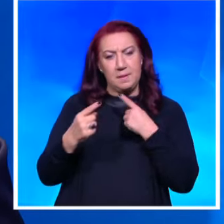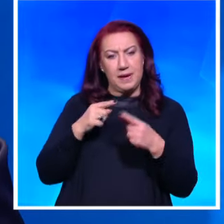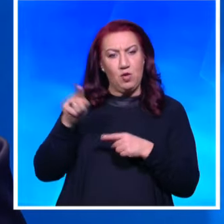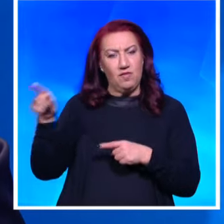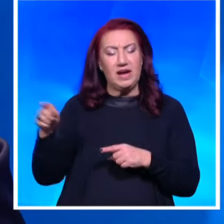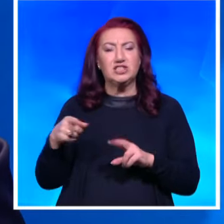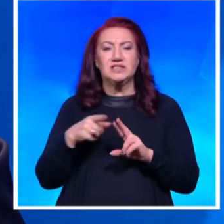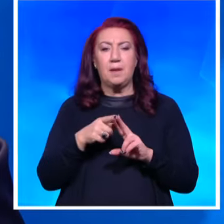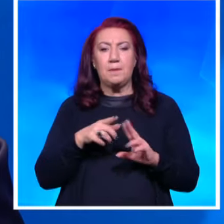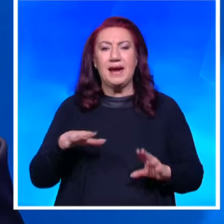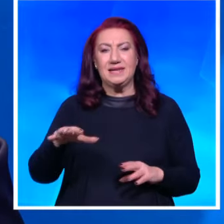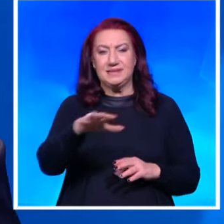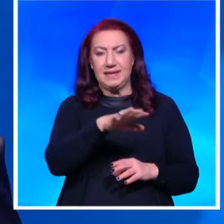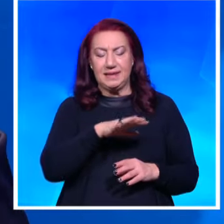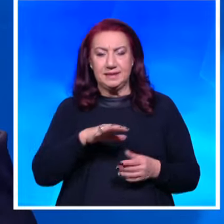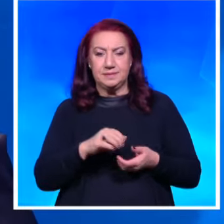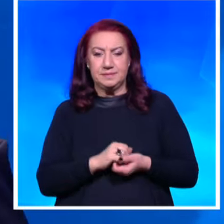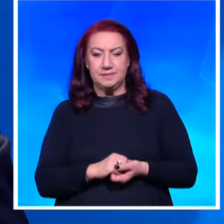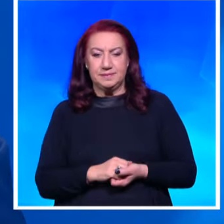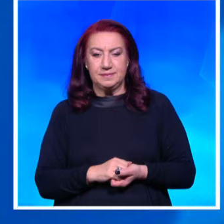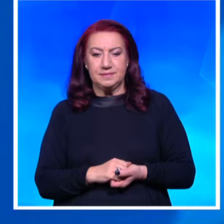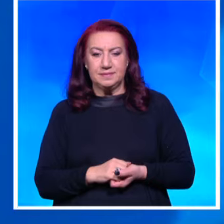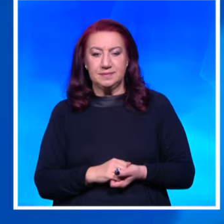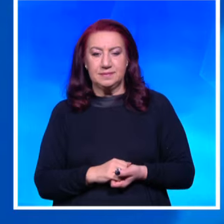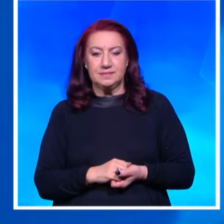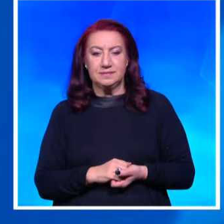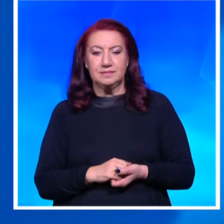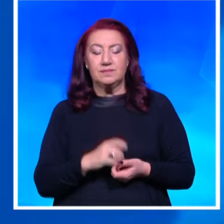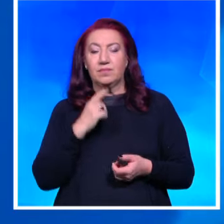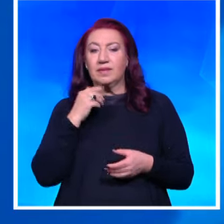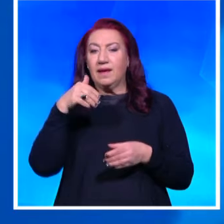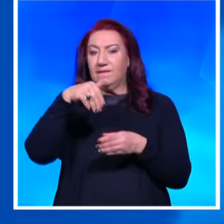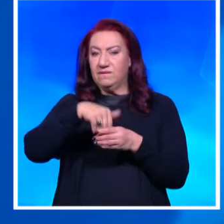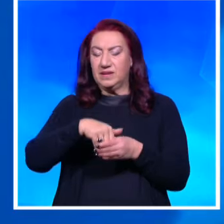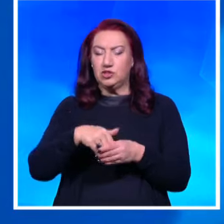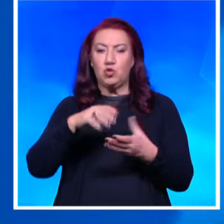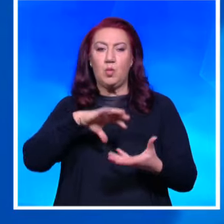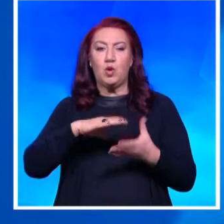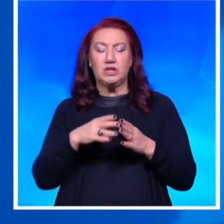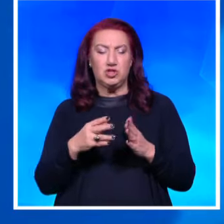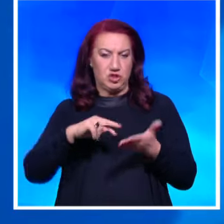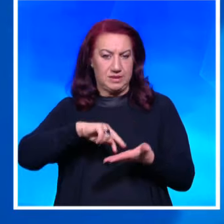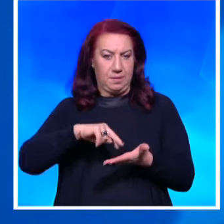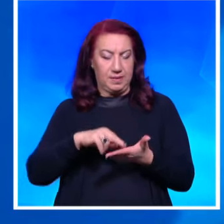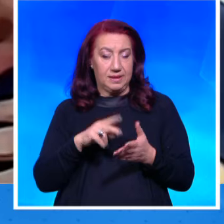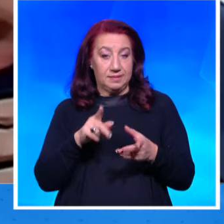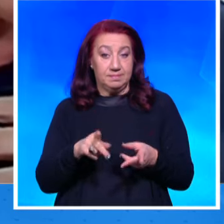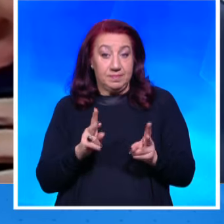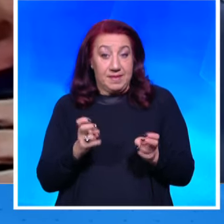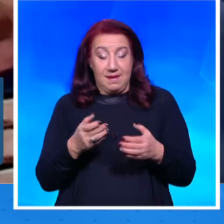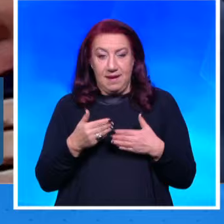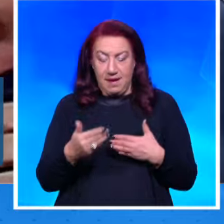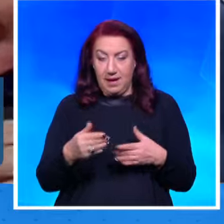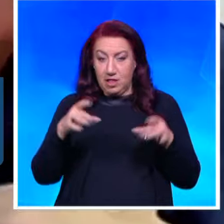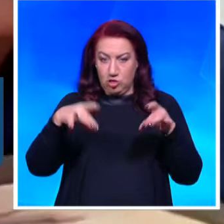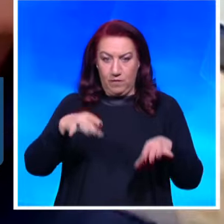част от интервюто му пред Виктория Петрова. Във вътрешно политически план това как ще се отрази? Нови избори, промяна